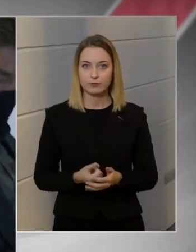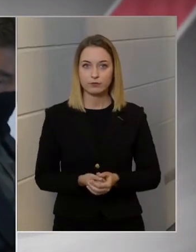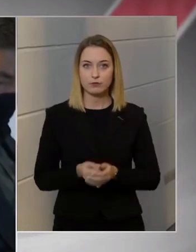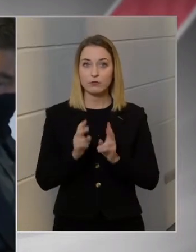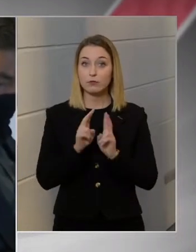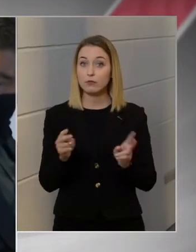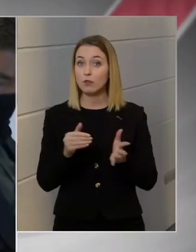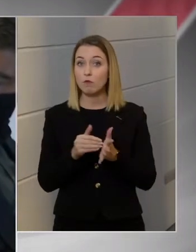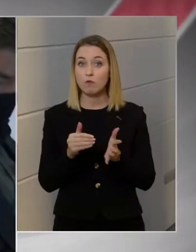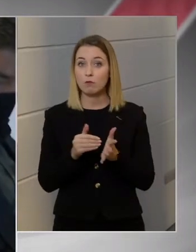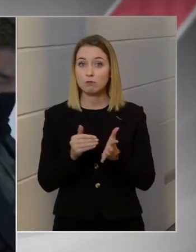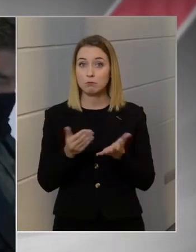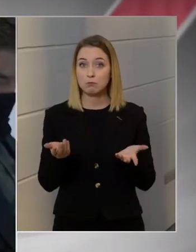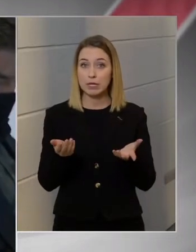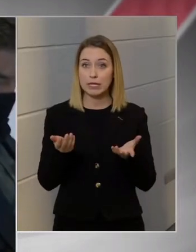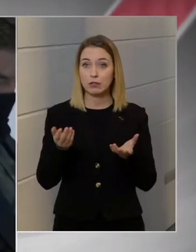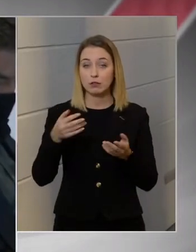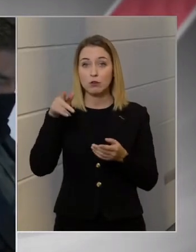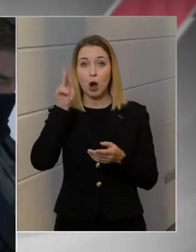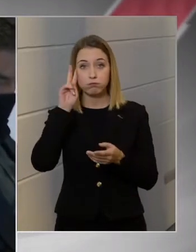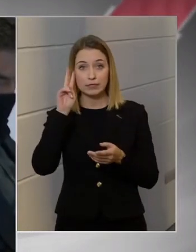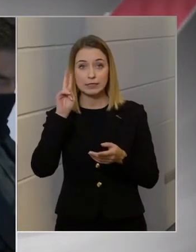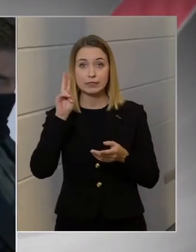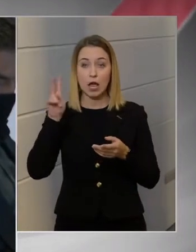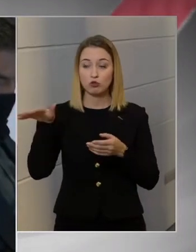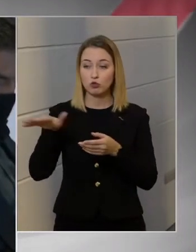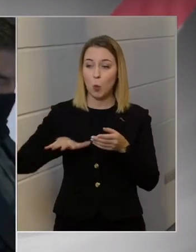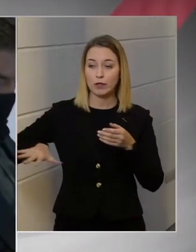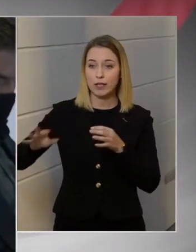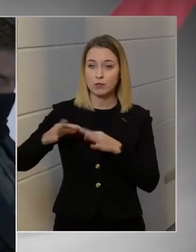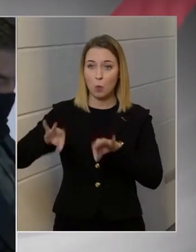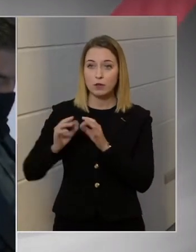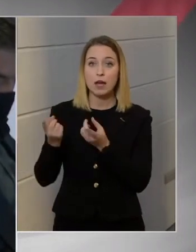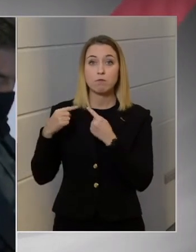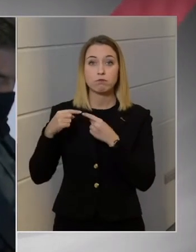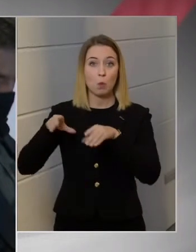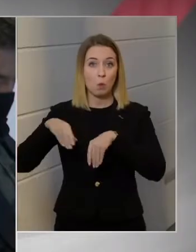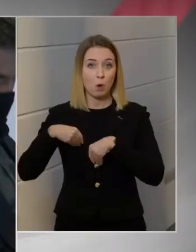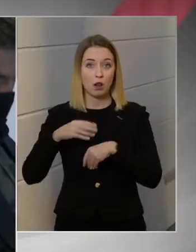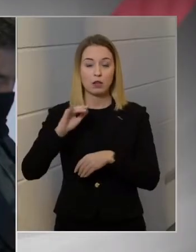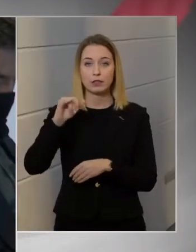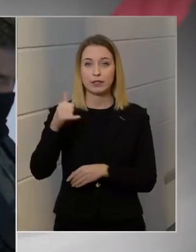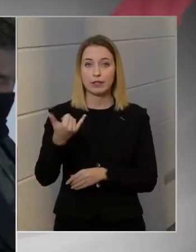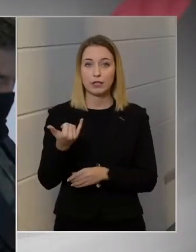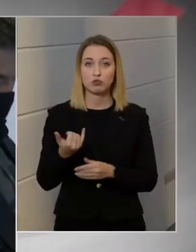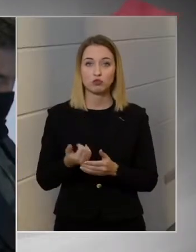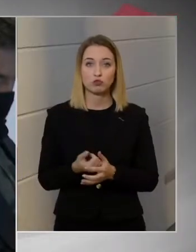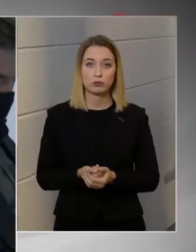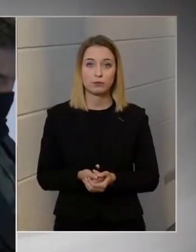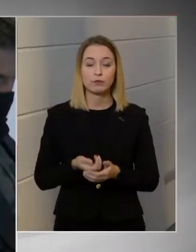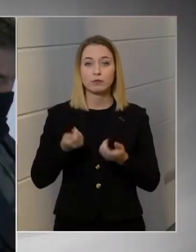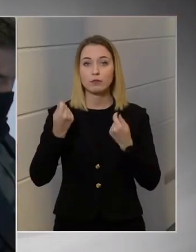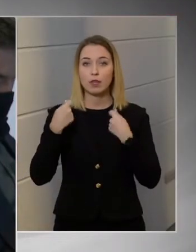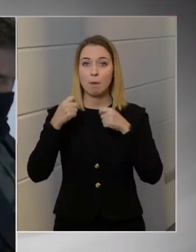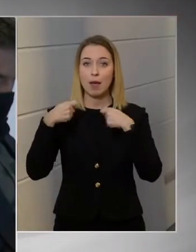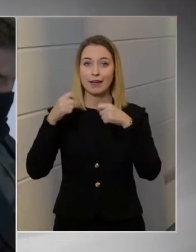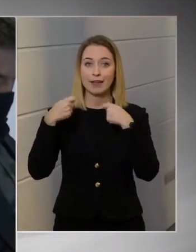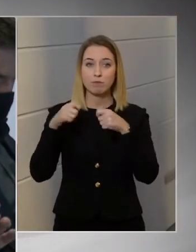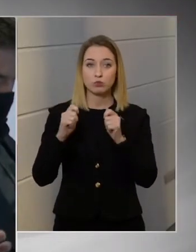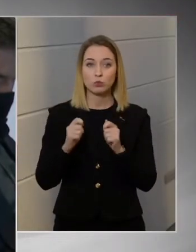Van-e még kapacitásunk, hogy a környező országokból befogadjunk, illetve megépültek